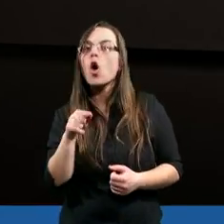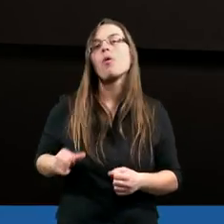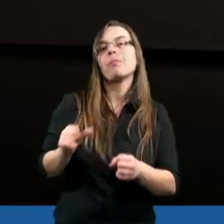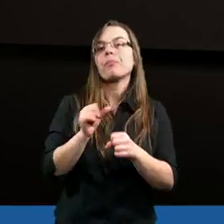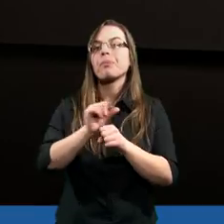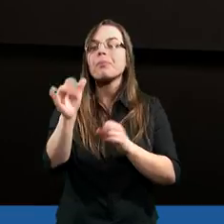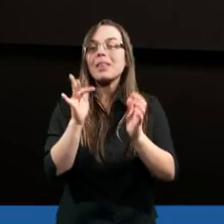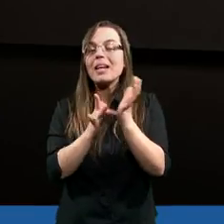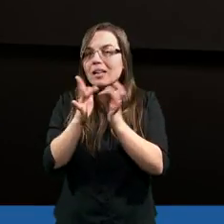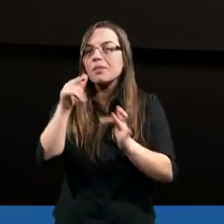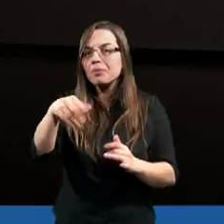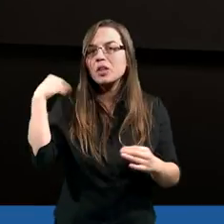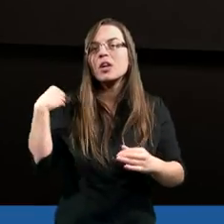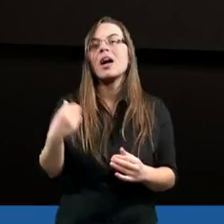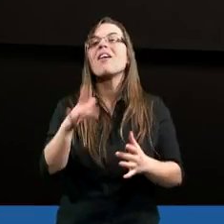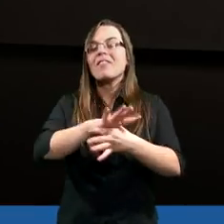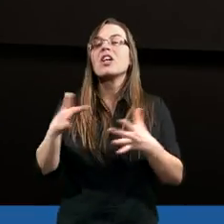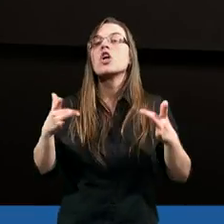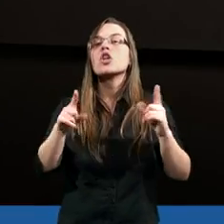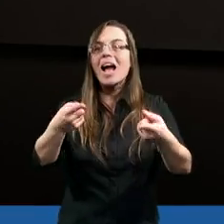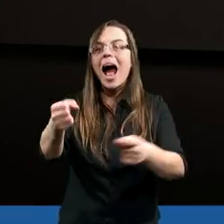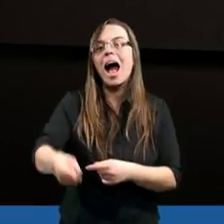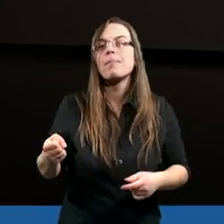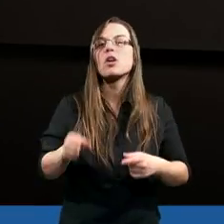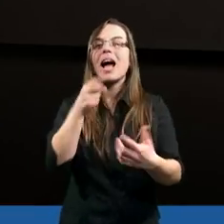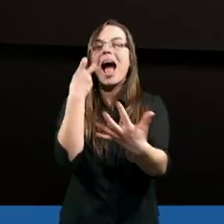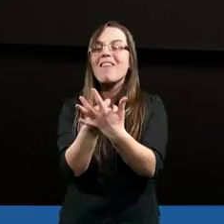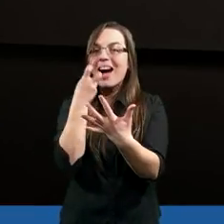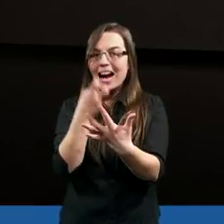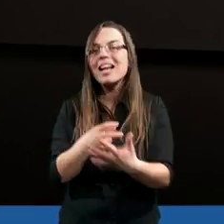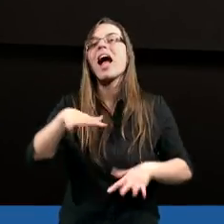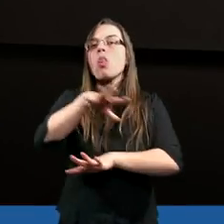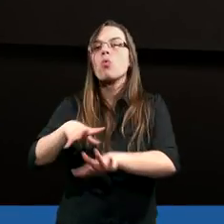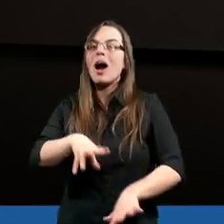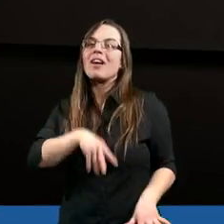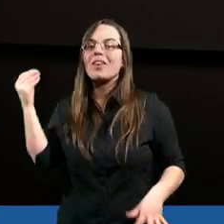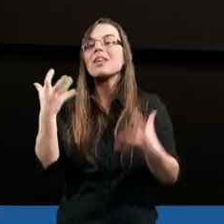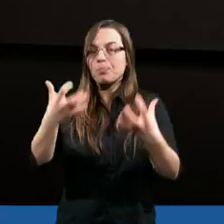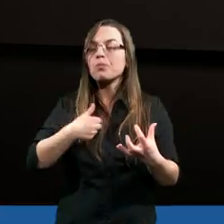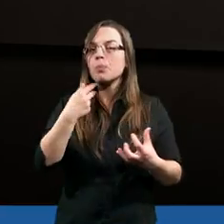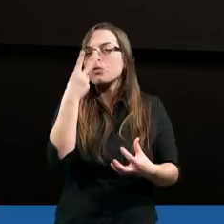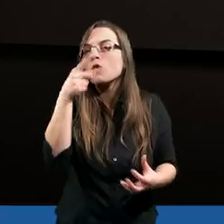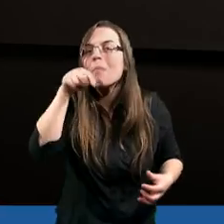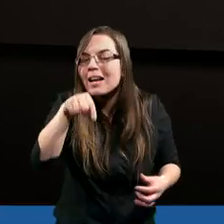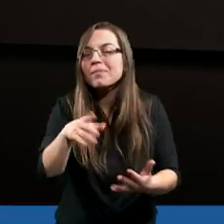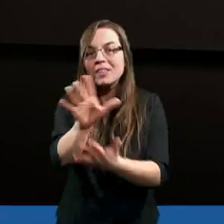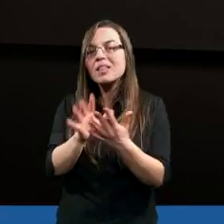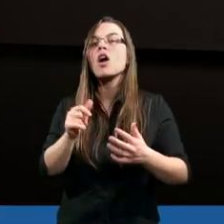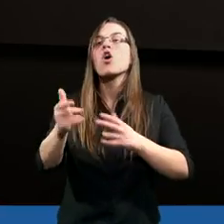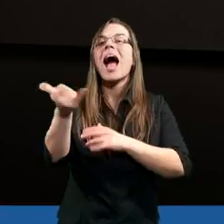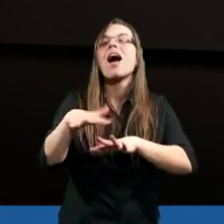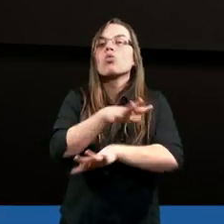to jest Chrystus, to dzieje apostolskie są nazywane Ewangelią Ducha Świętego. Chciałbym, żebyśmy zobaczyli, w jaki sposób